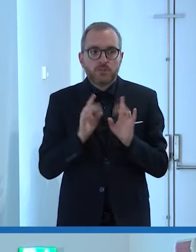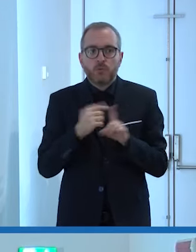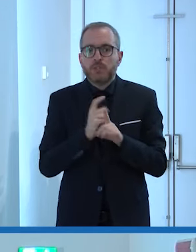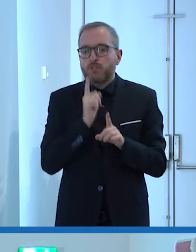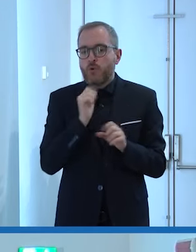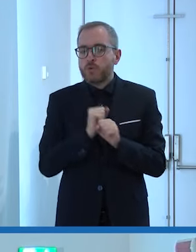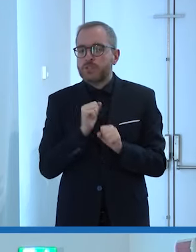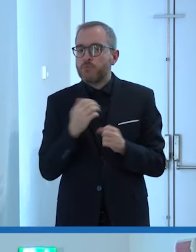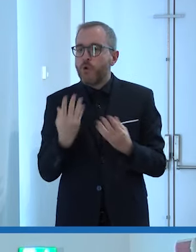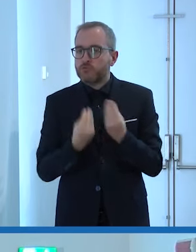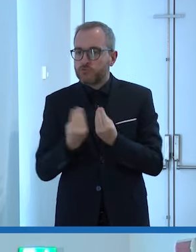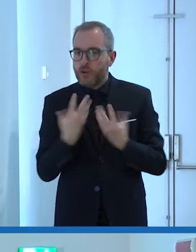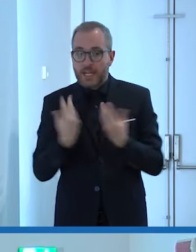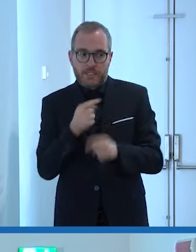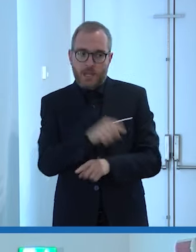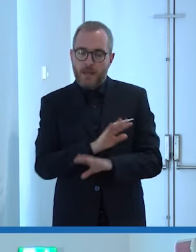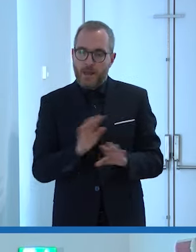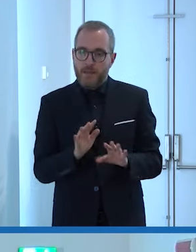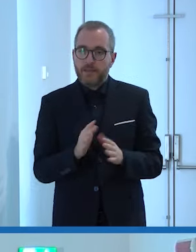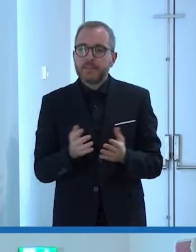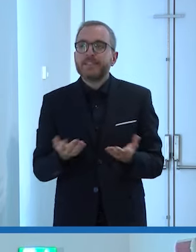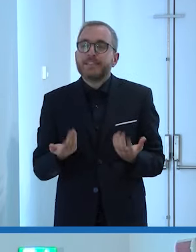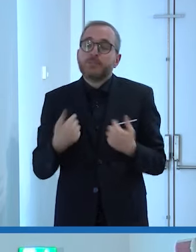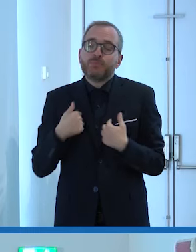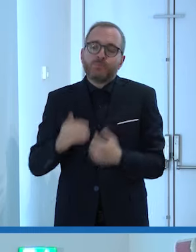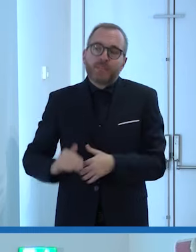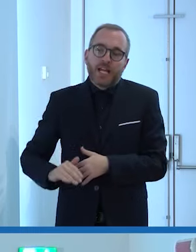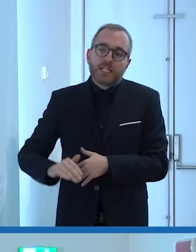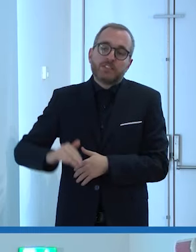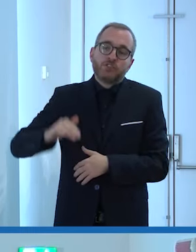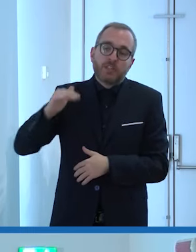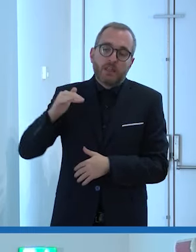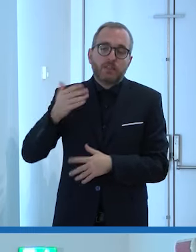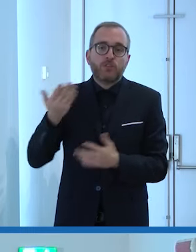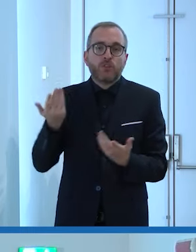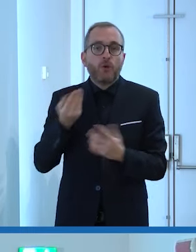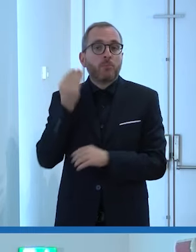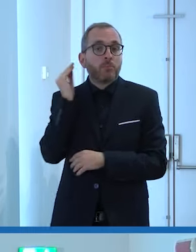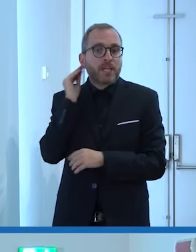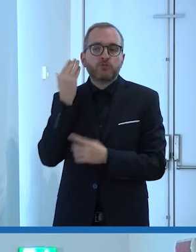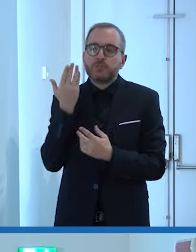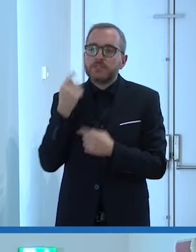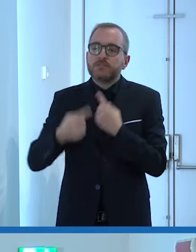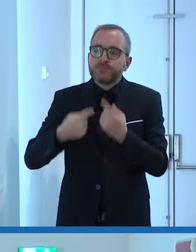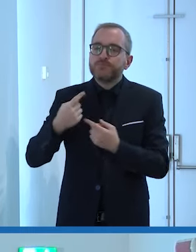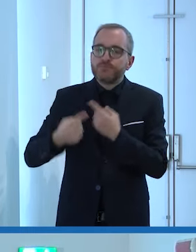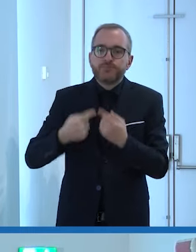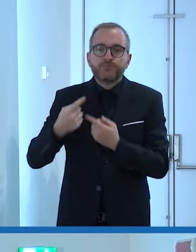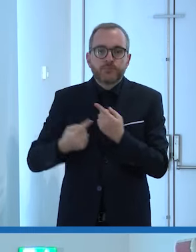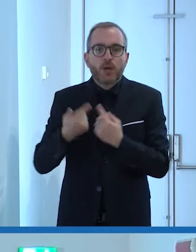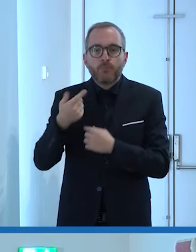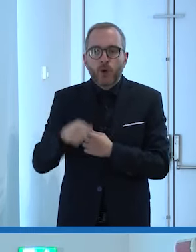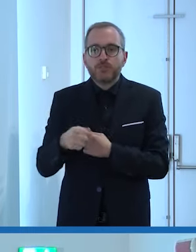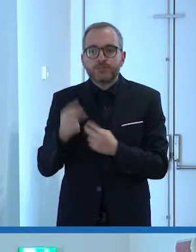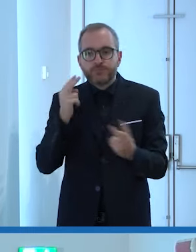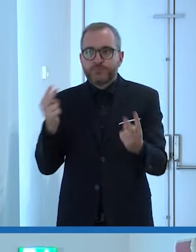giocassero con me crescendo purtroppo questi pregiudizi non mi hanno abbandonato tutte le volte che